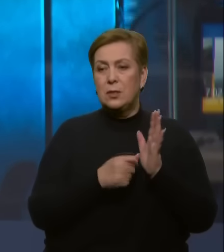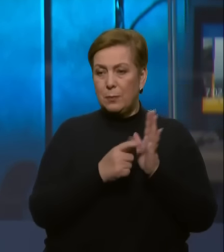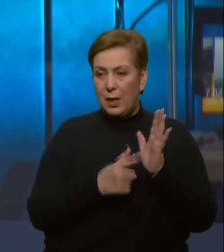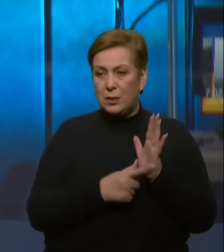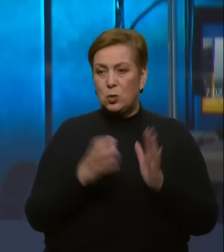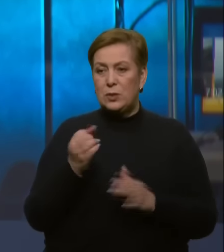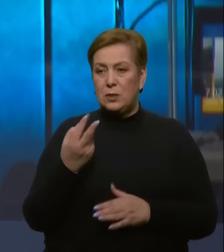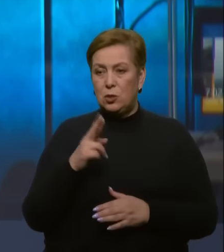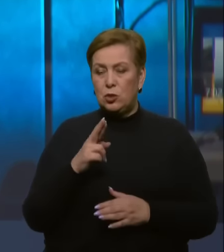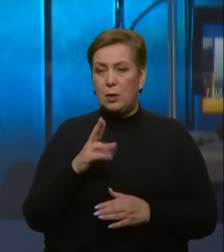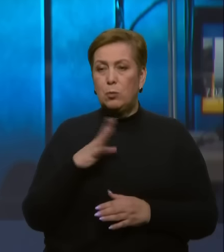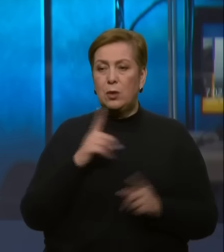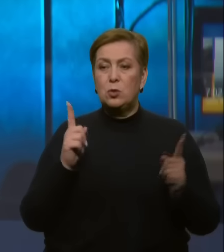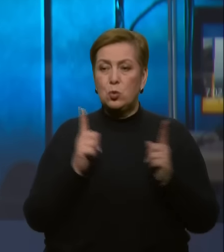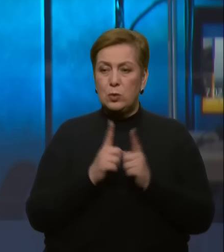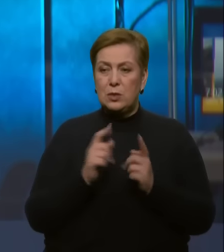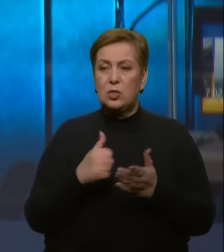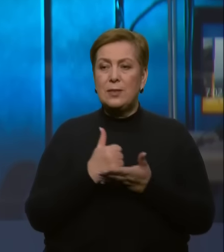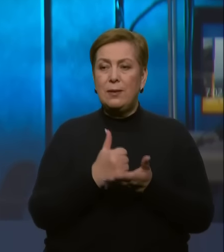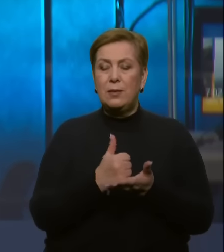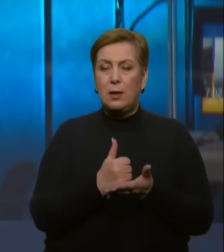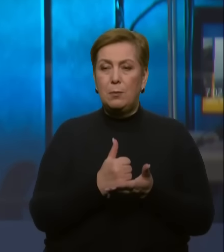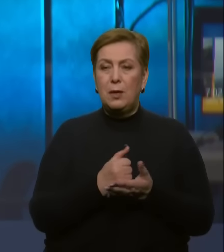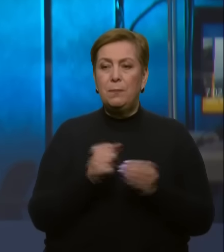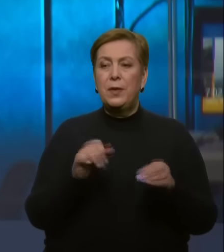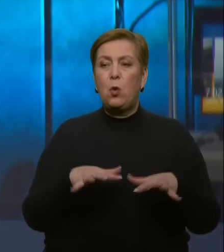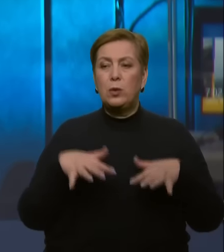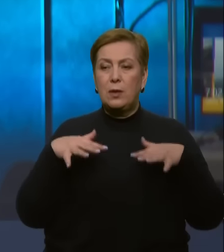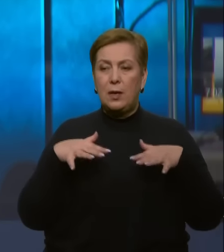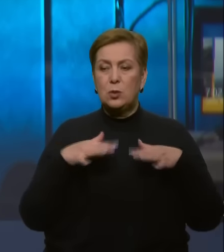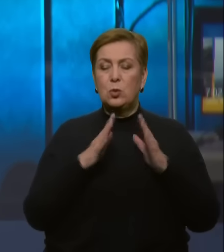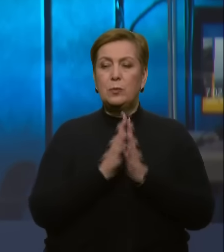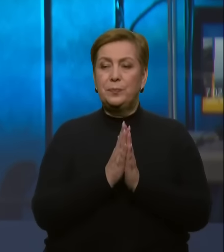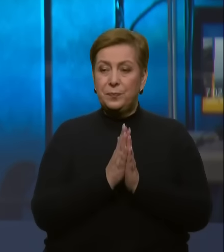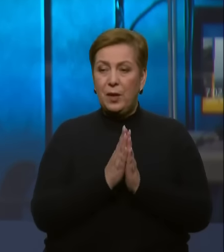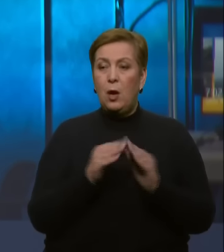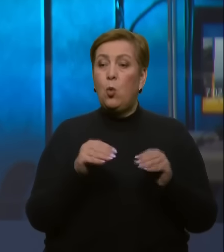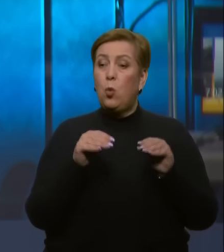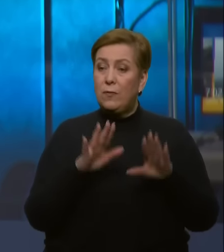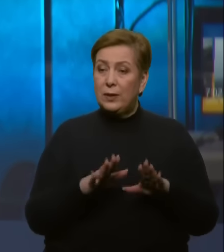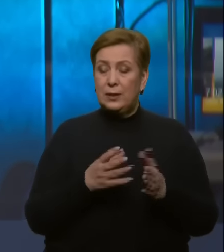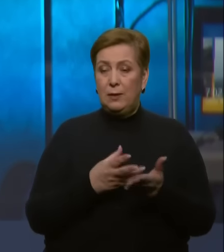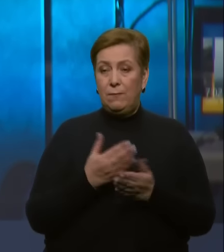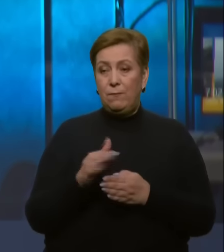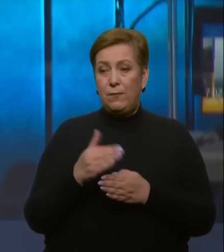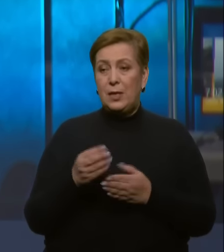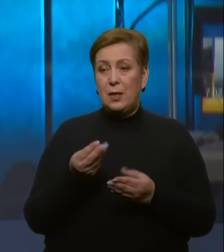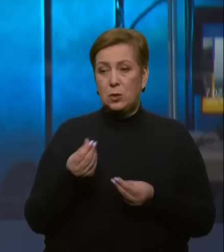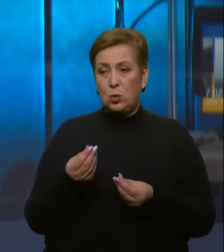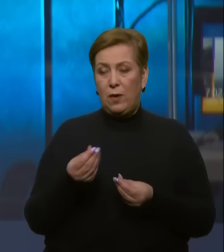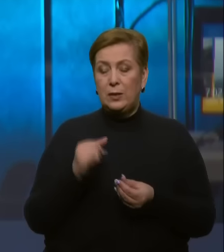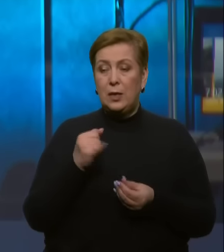з лідерами Конгресу. Байден закликав законодавців ухвалити фінансування та попередив про стратегічні